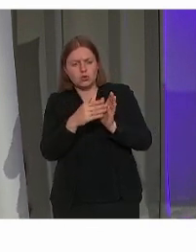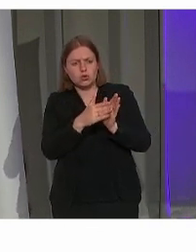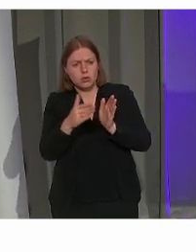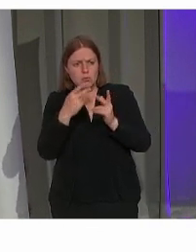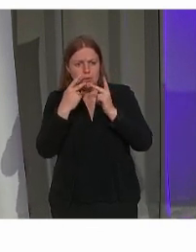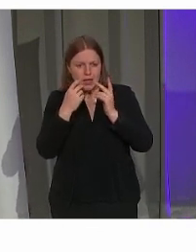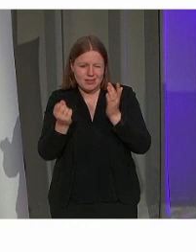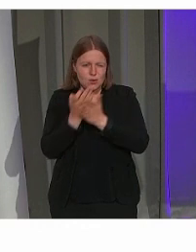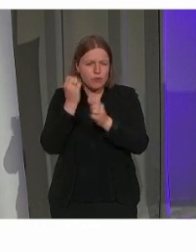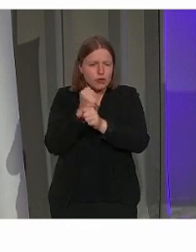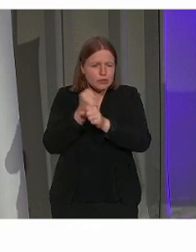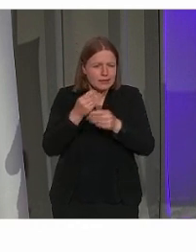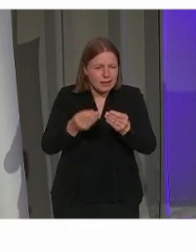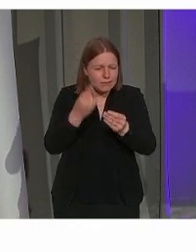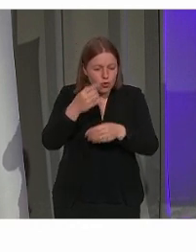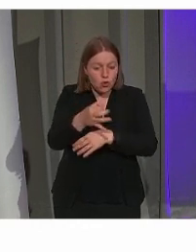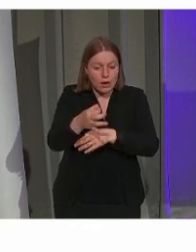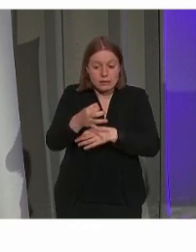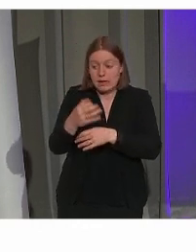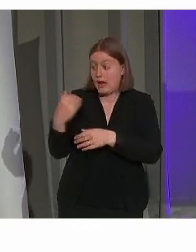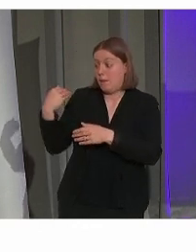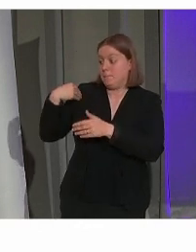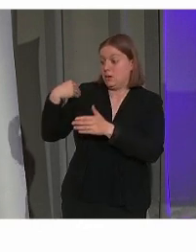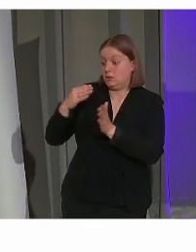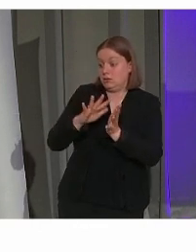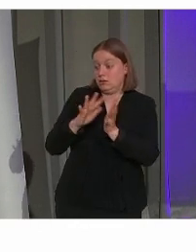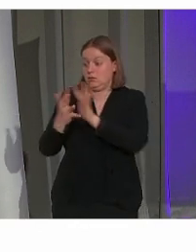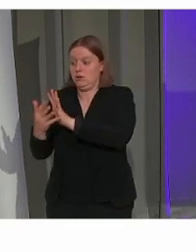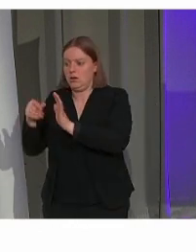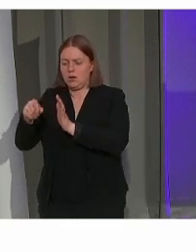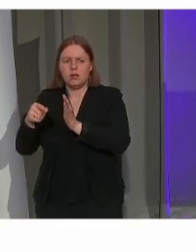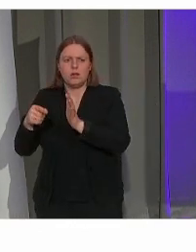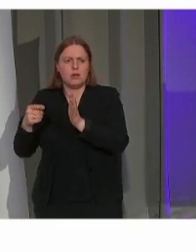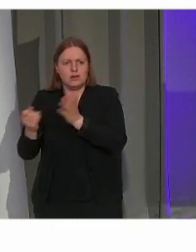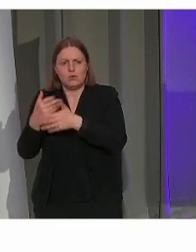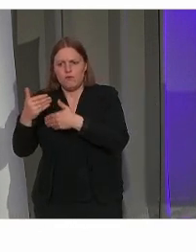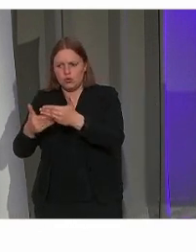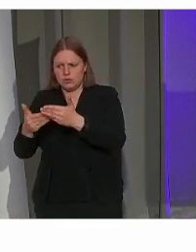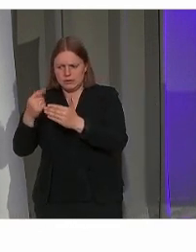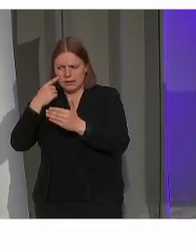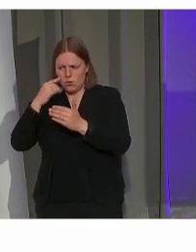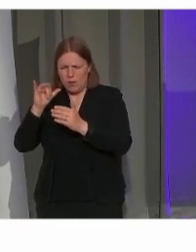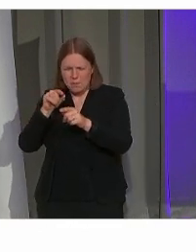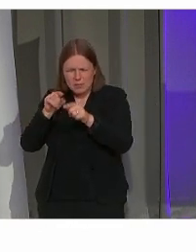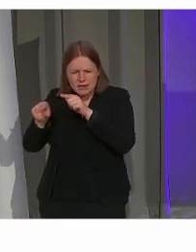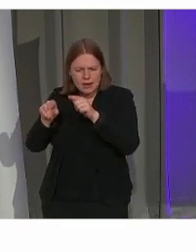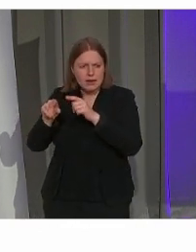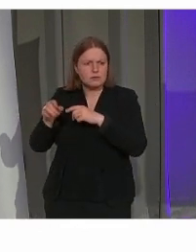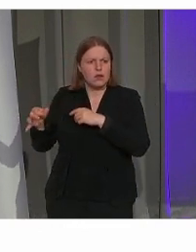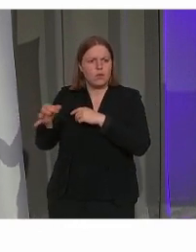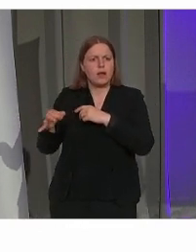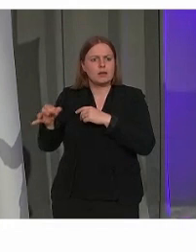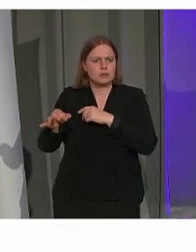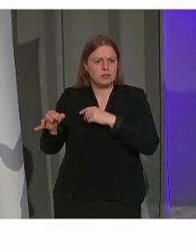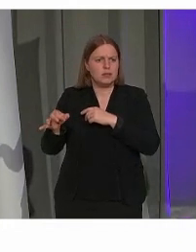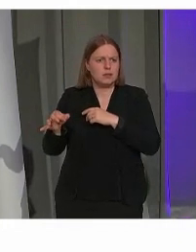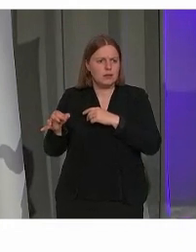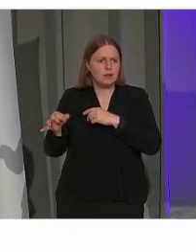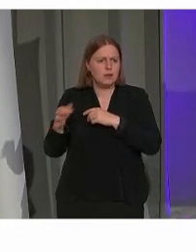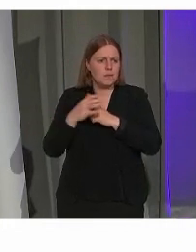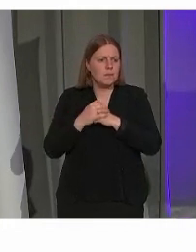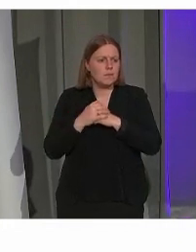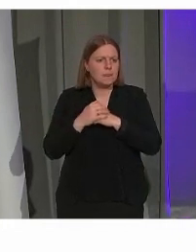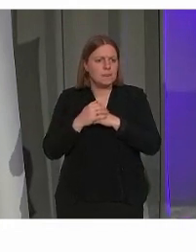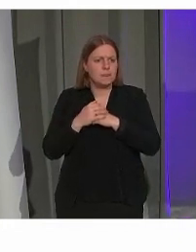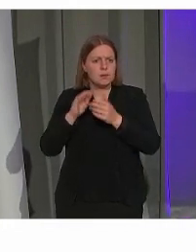herbestemmen. En nog recenter gaan we dan naar een evolutie van wat is de betekenis. Tegenwoordig op zich omschrijven we dat dan bijvoorbeeld ook